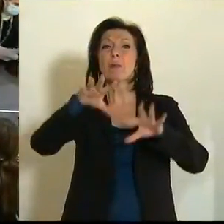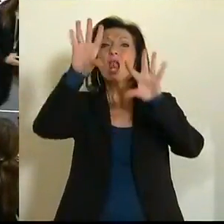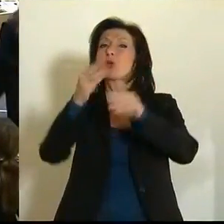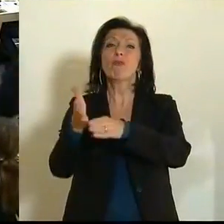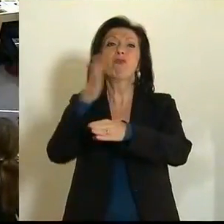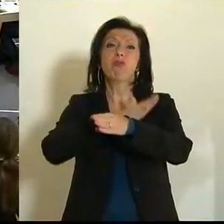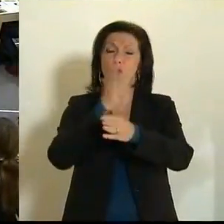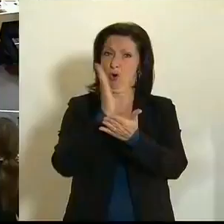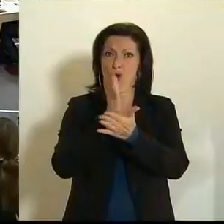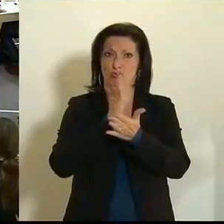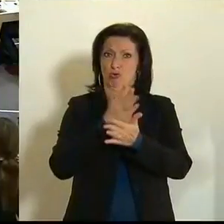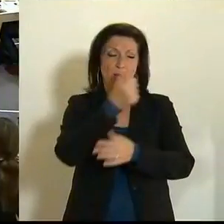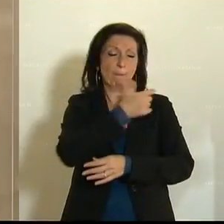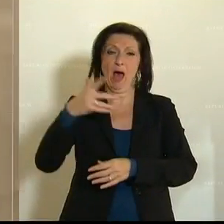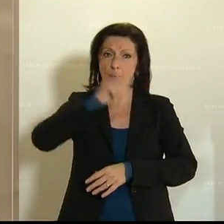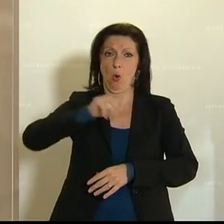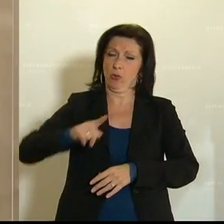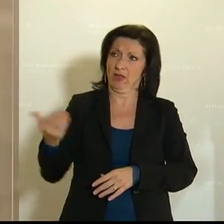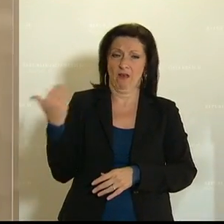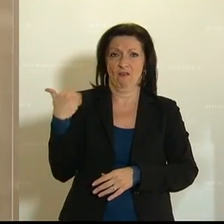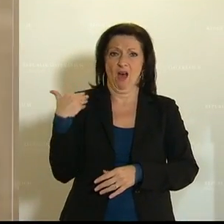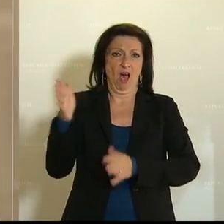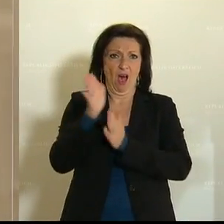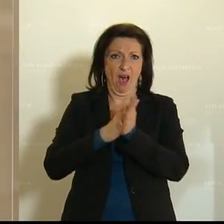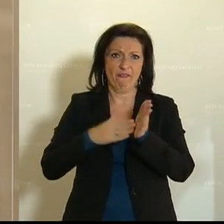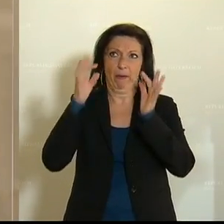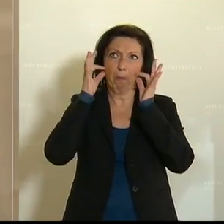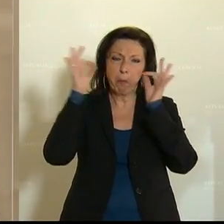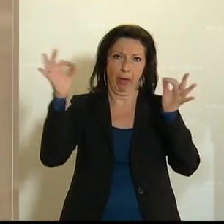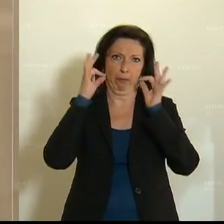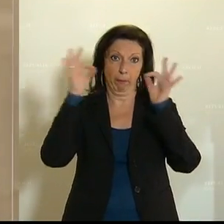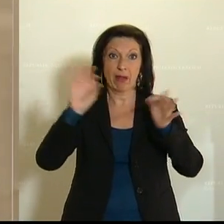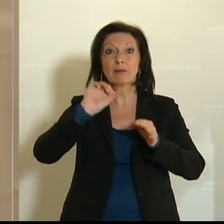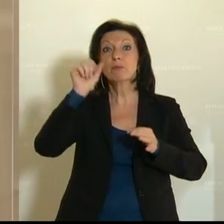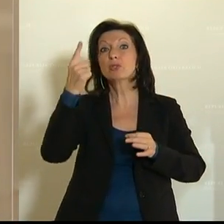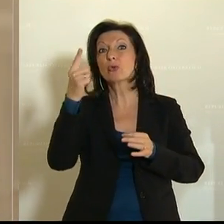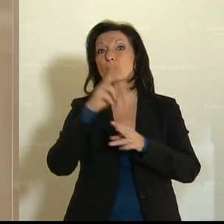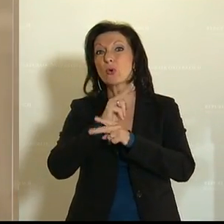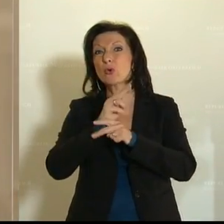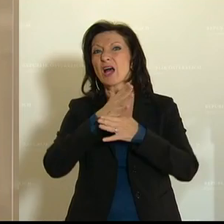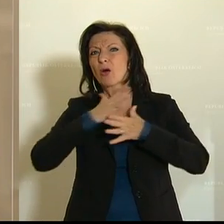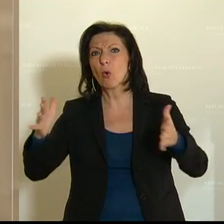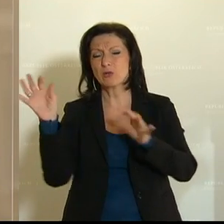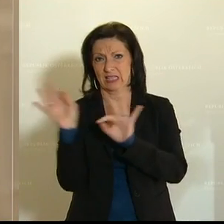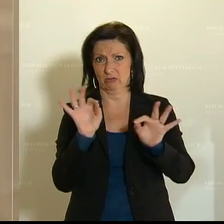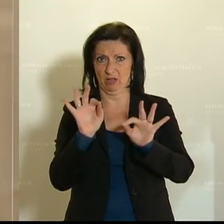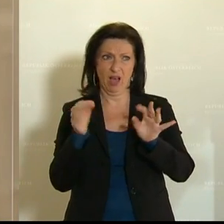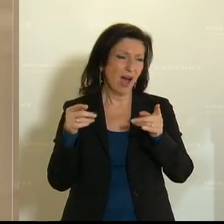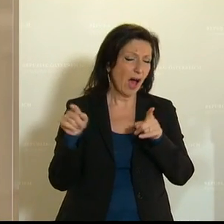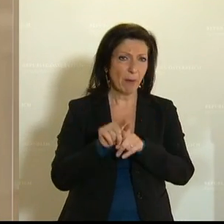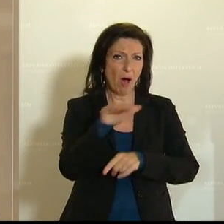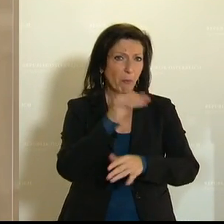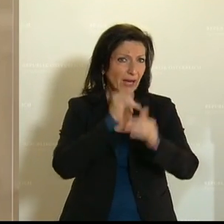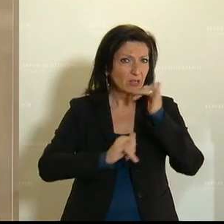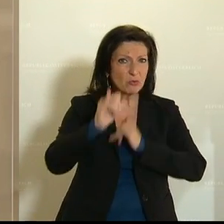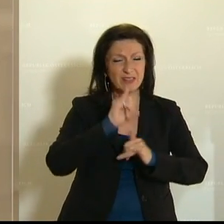begonnen hat, nämlich vor einigen Monaten. Vor allem im Bereich der heimischen Großindustrie, aber auch im Bereich des Tourismus und der